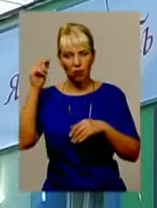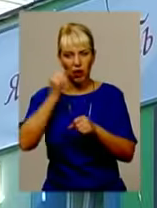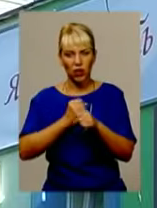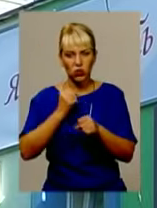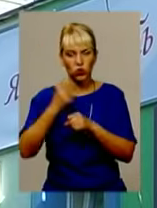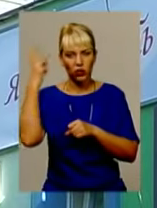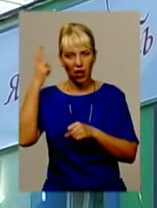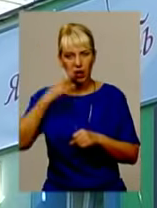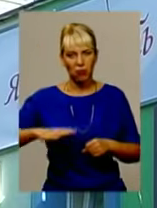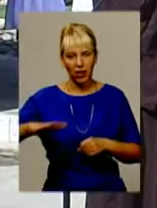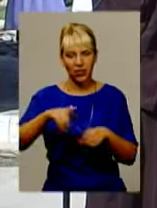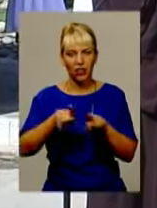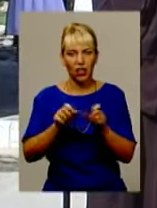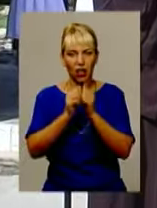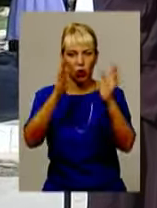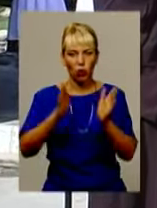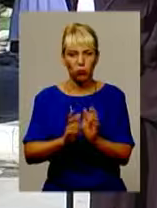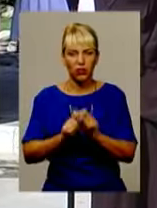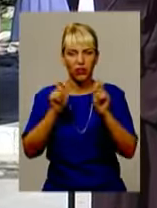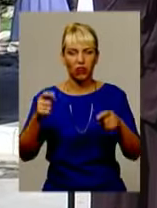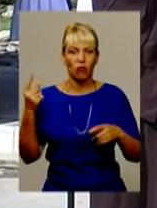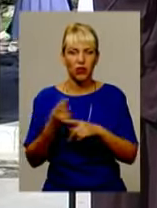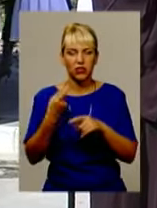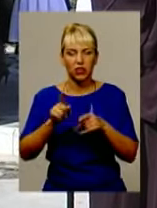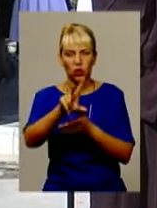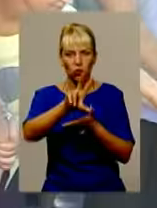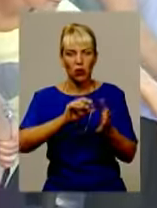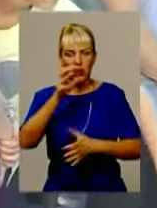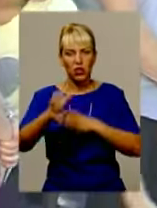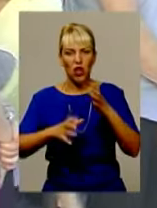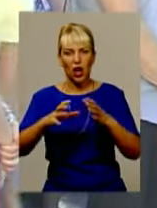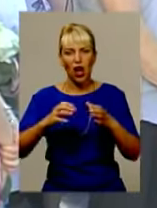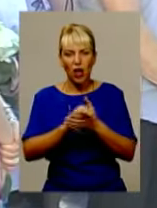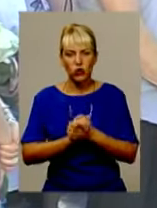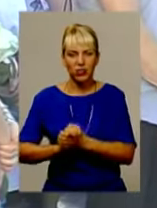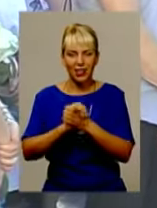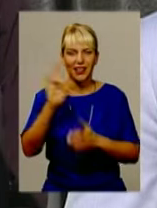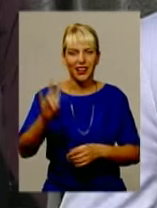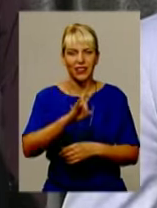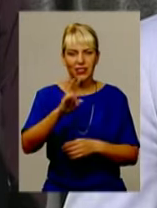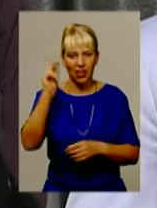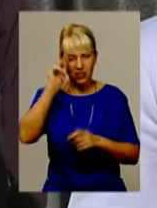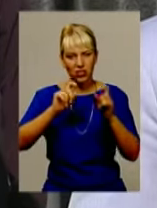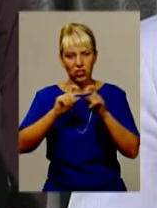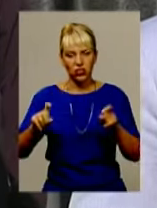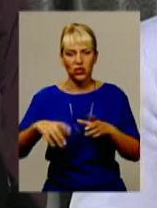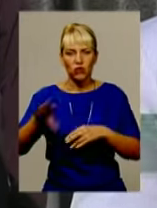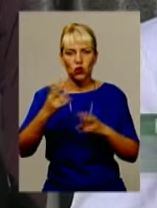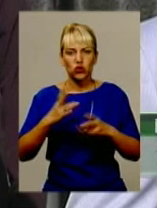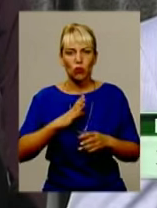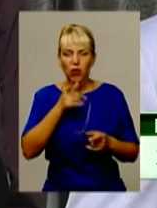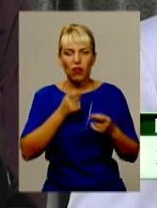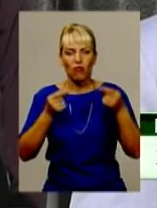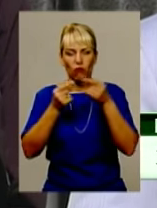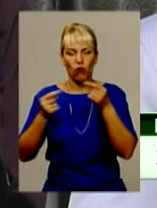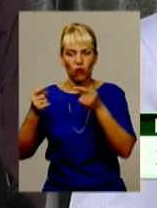Хмельниччині такий комплекс відкрито вперше. Цей досід перейнято від Міжнародної асоціації християнських шкіл. Все має бути вовремі, все має бути